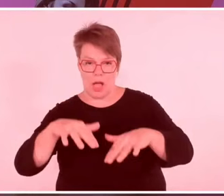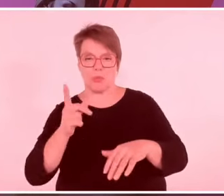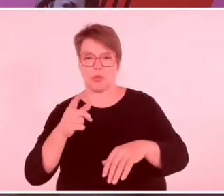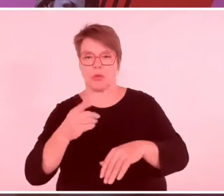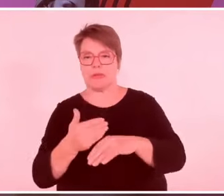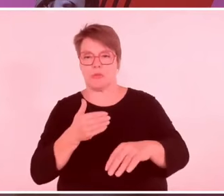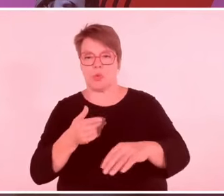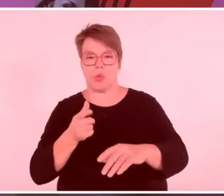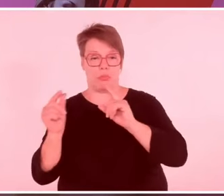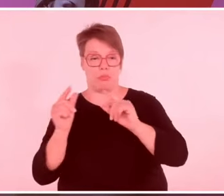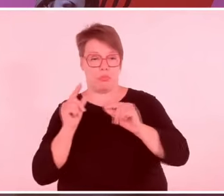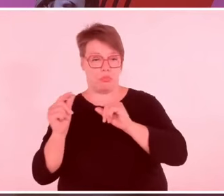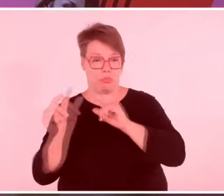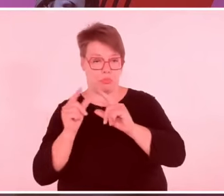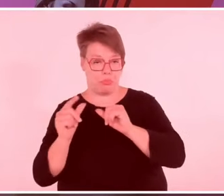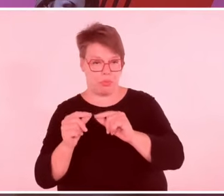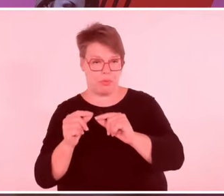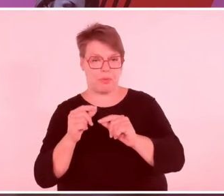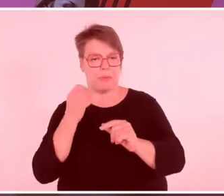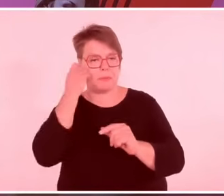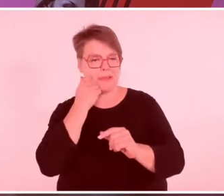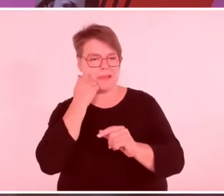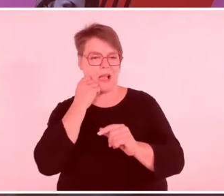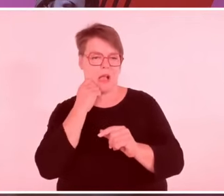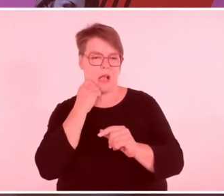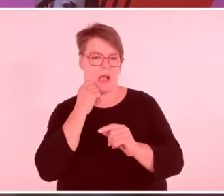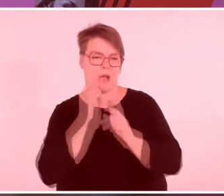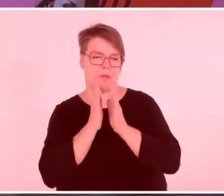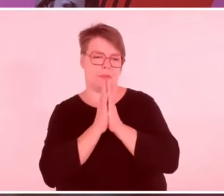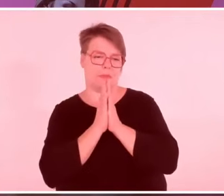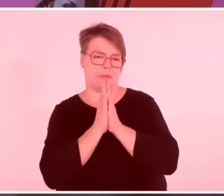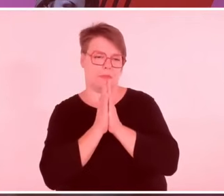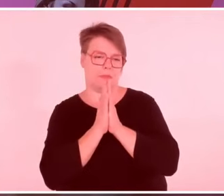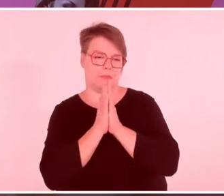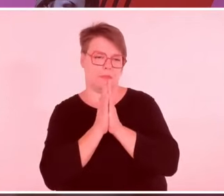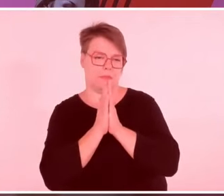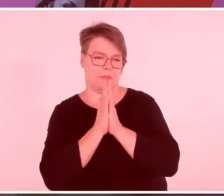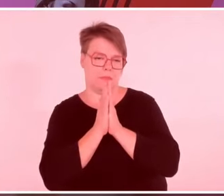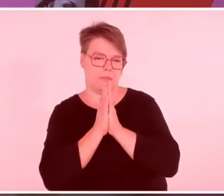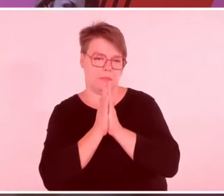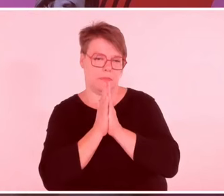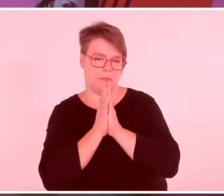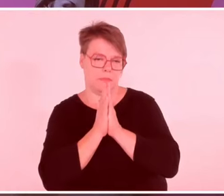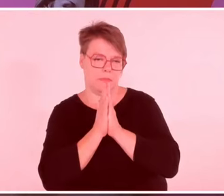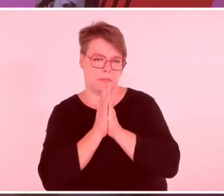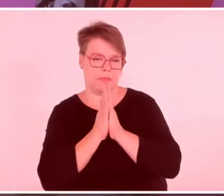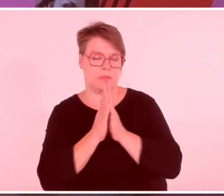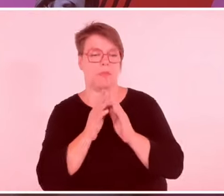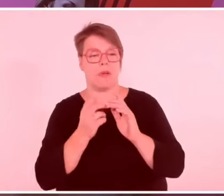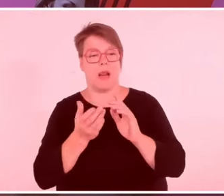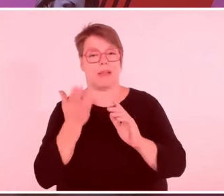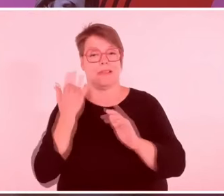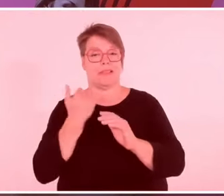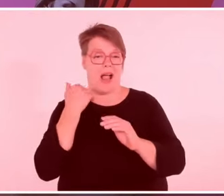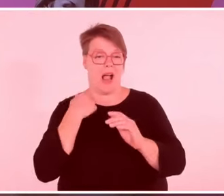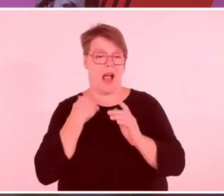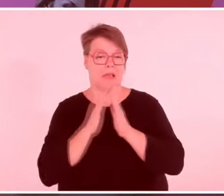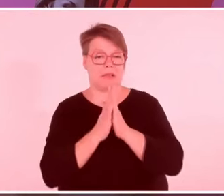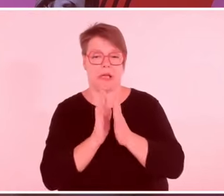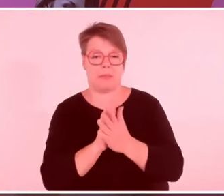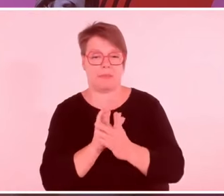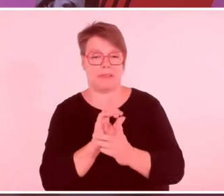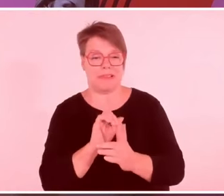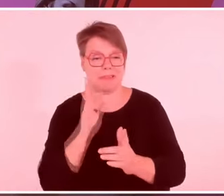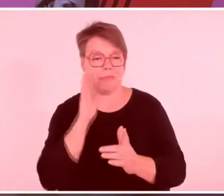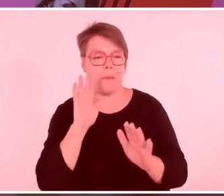sitzen zu bleiben. Das wäre ganz toll. Ich werde mich danach noch offiziell von Ihnen verabschieden. Einige Gäste werden gehen. Sie bleiben bitte sitzen. Und